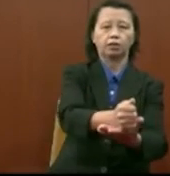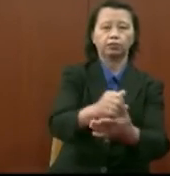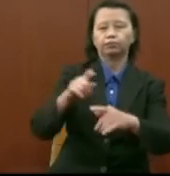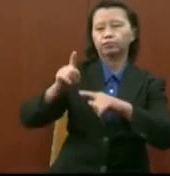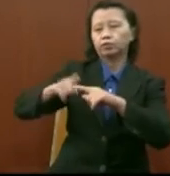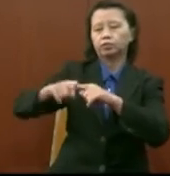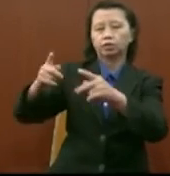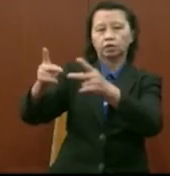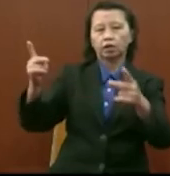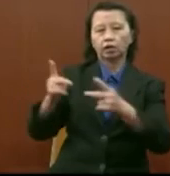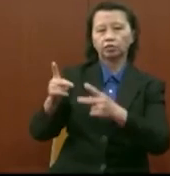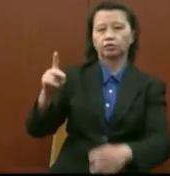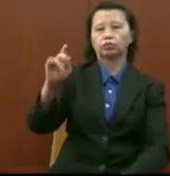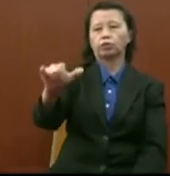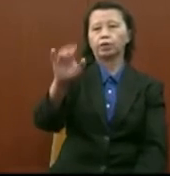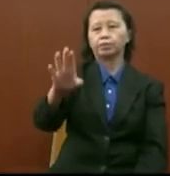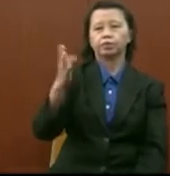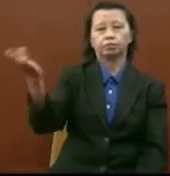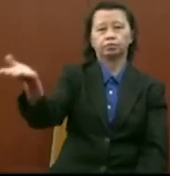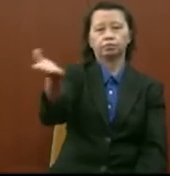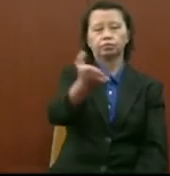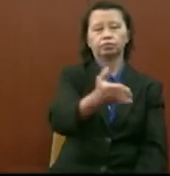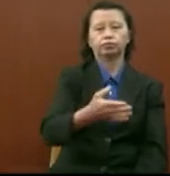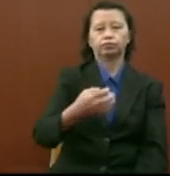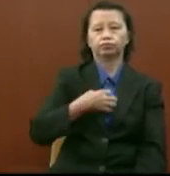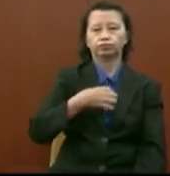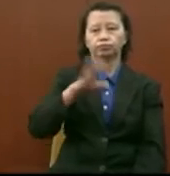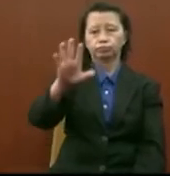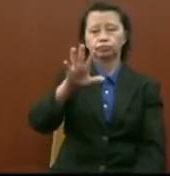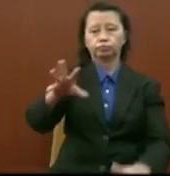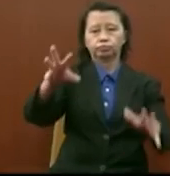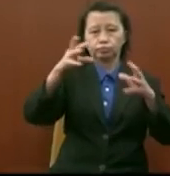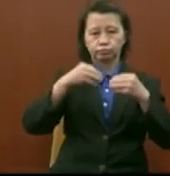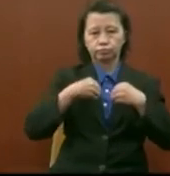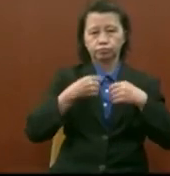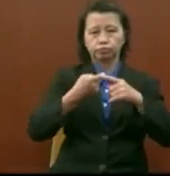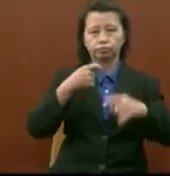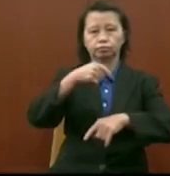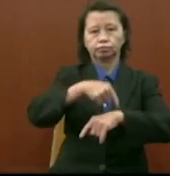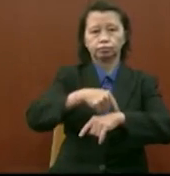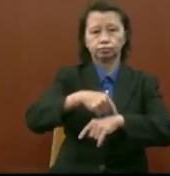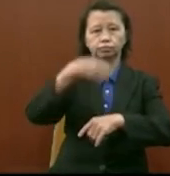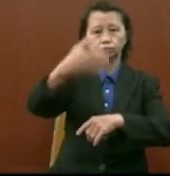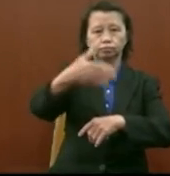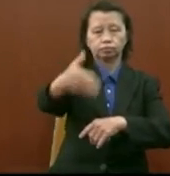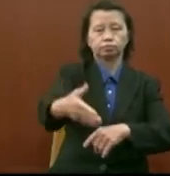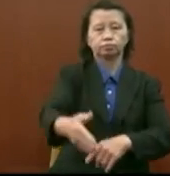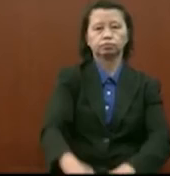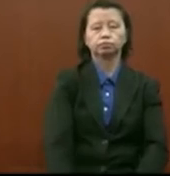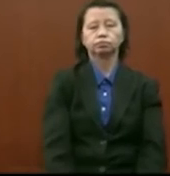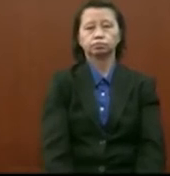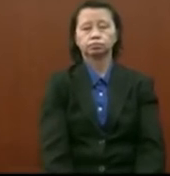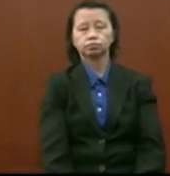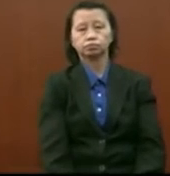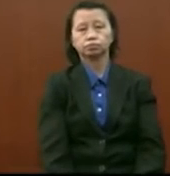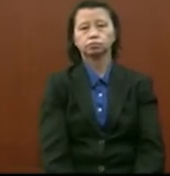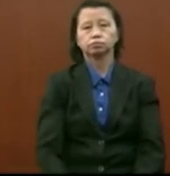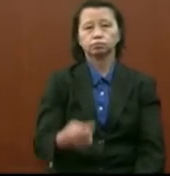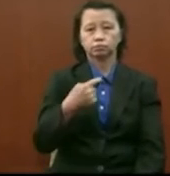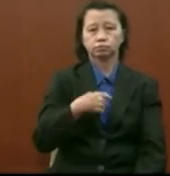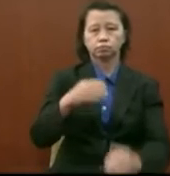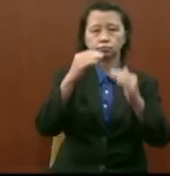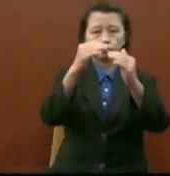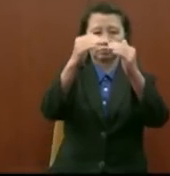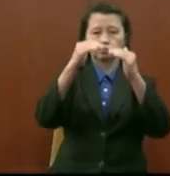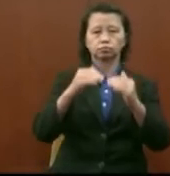-kawasan yang berhormat ataupun berdasarkan aduan yang berhormat terima dari masa ke semasa saya pergi